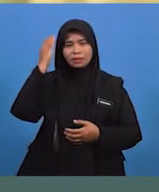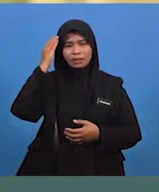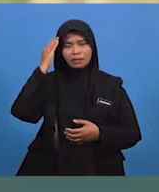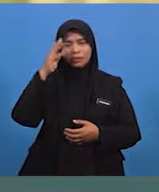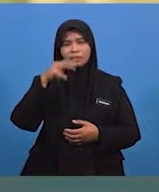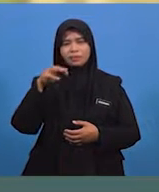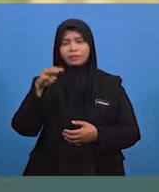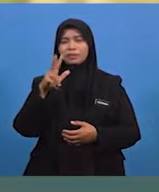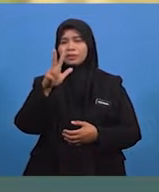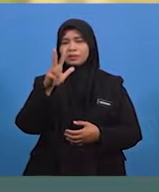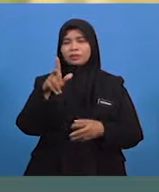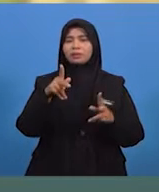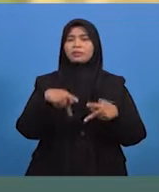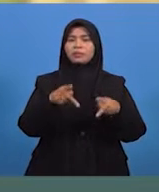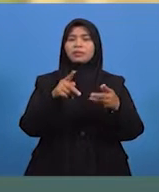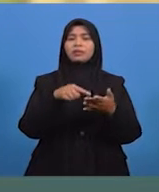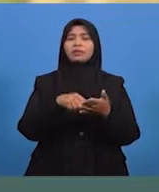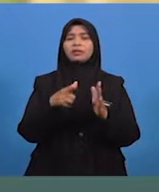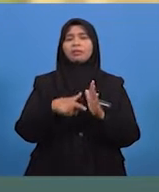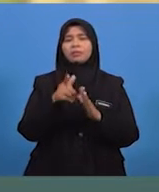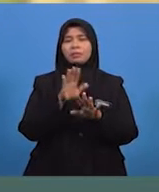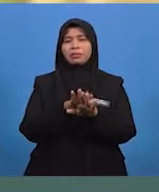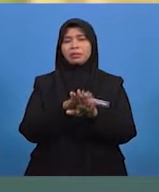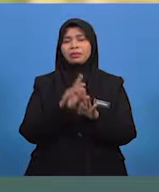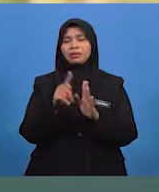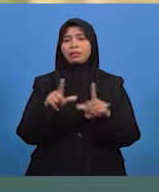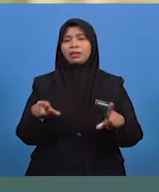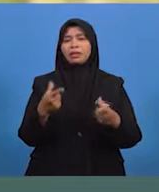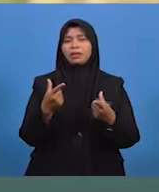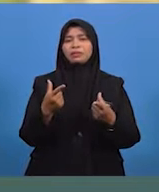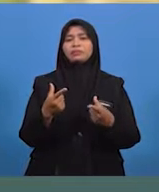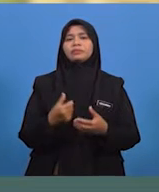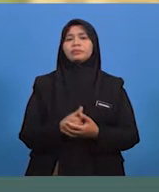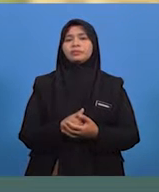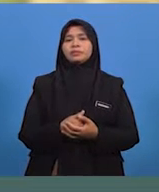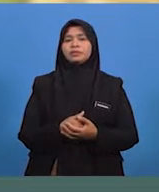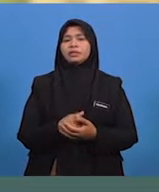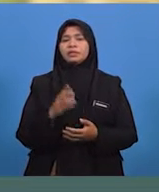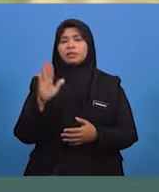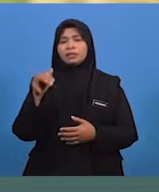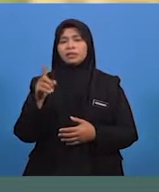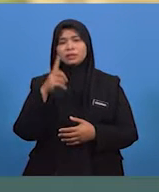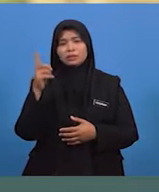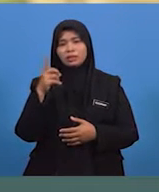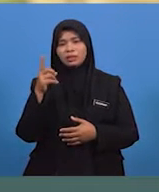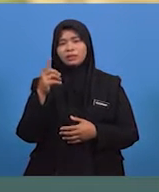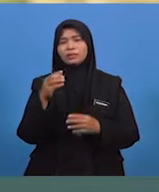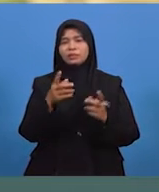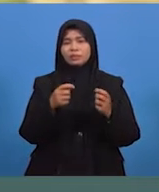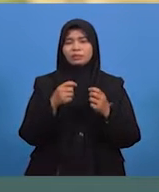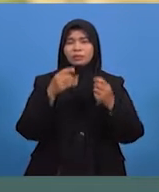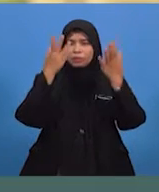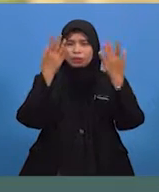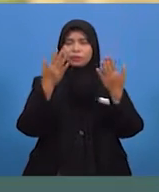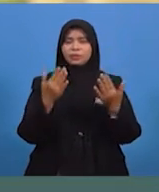ketiga-tiga proses ini lebih kerap berlaku di kawasan beriklim tropikal lembab yang sering menerima hujan